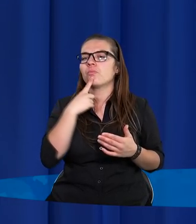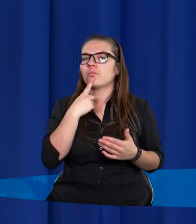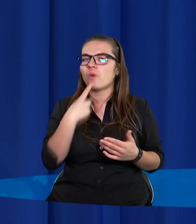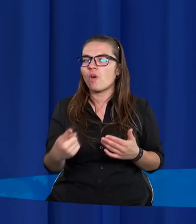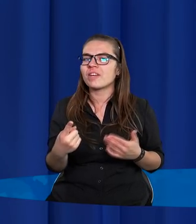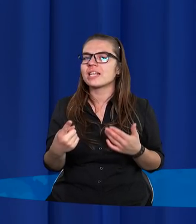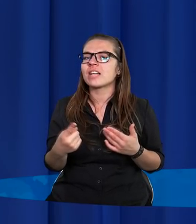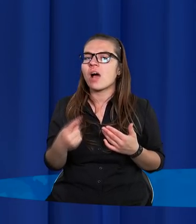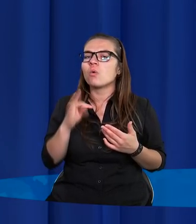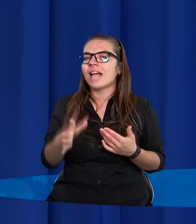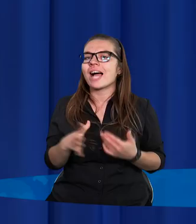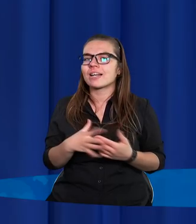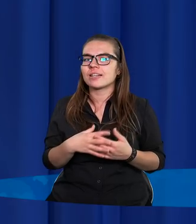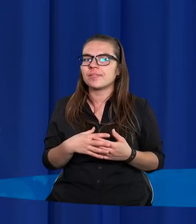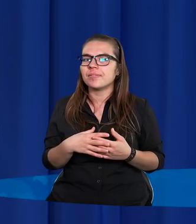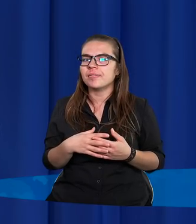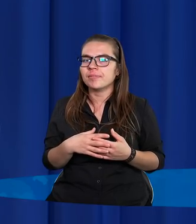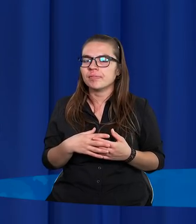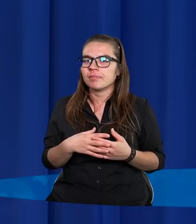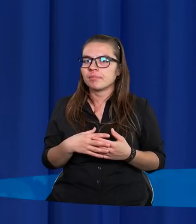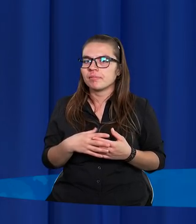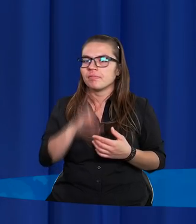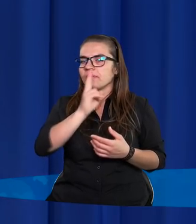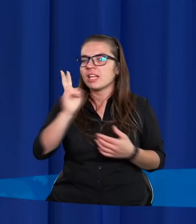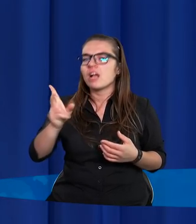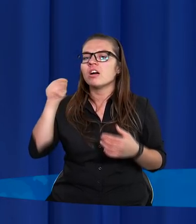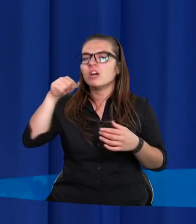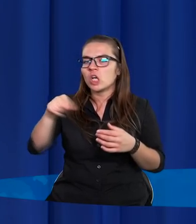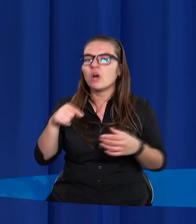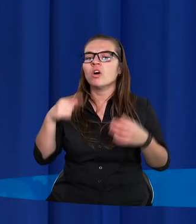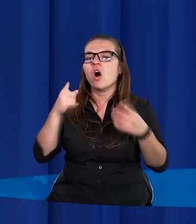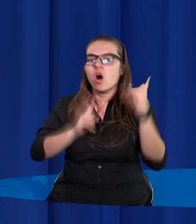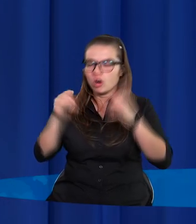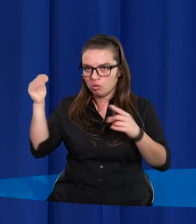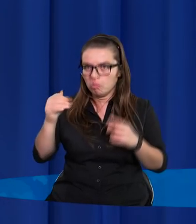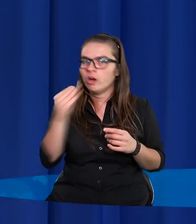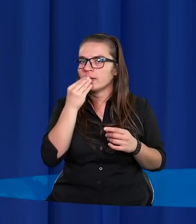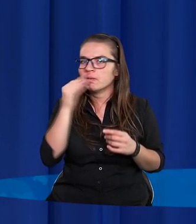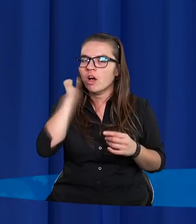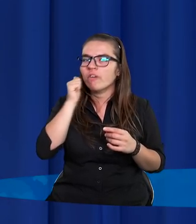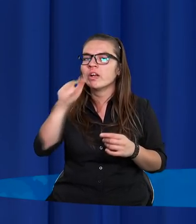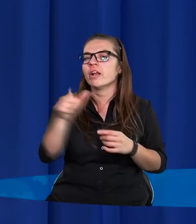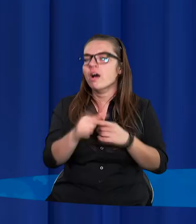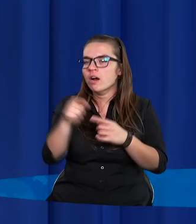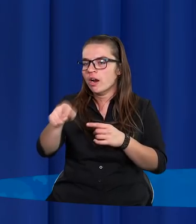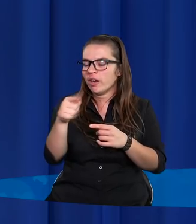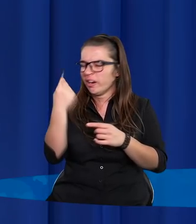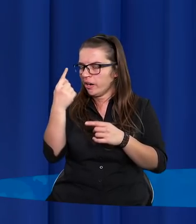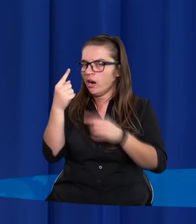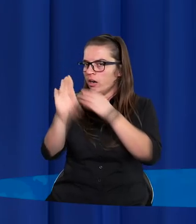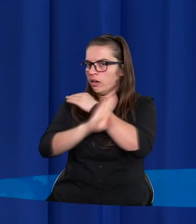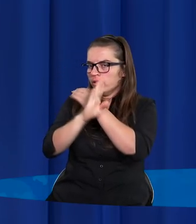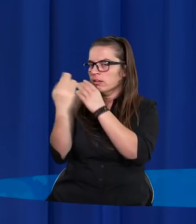tak? Z każdego drzewa tego ogrodu możesz jeść, ale z drzewa poznania dobra i zła